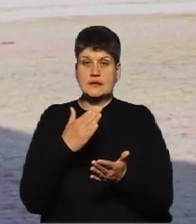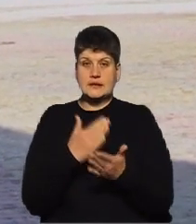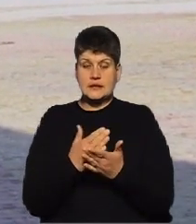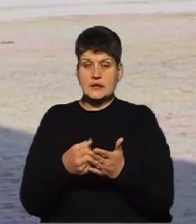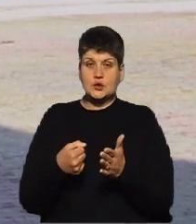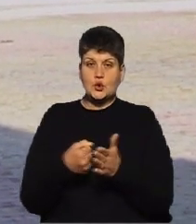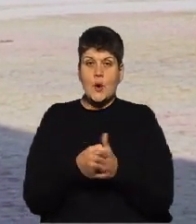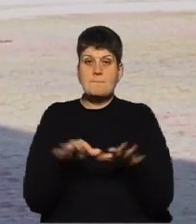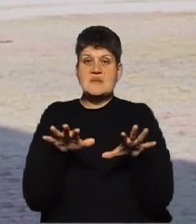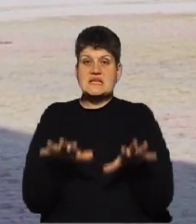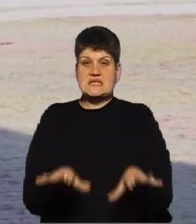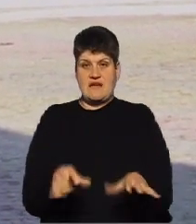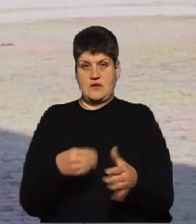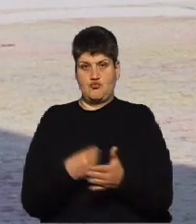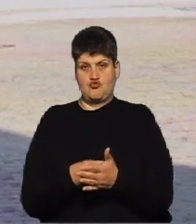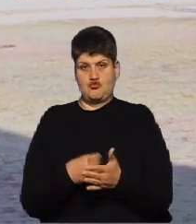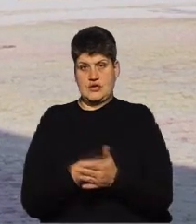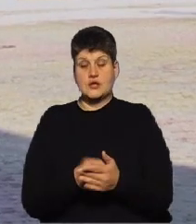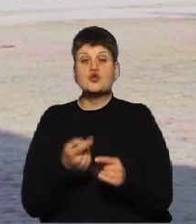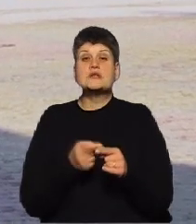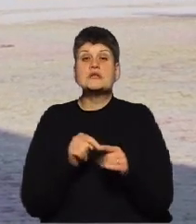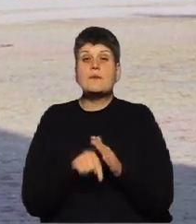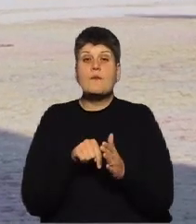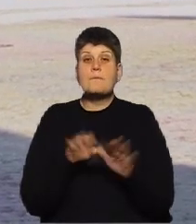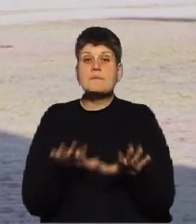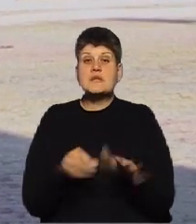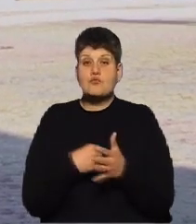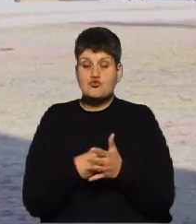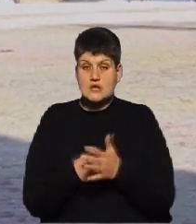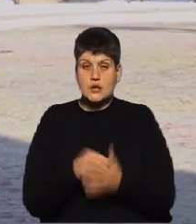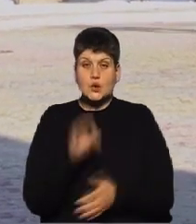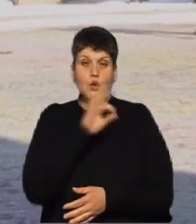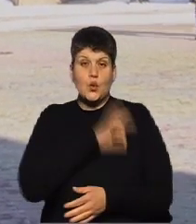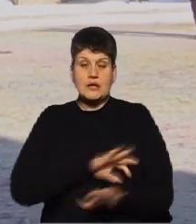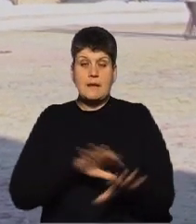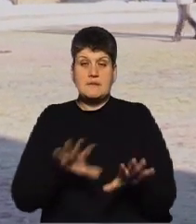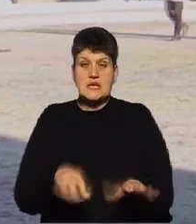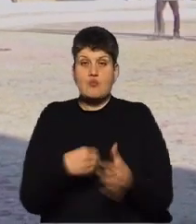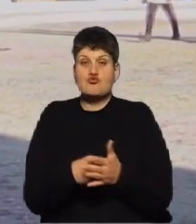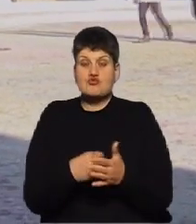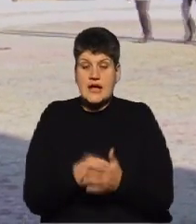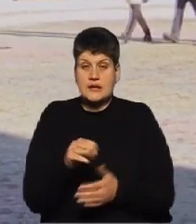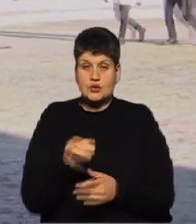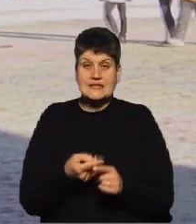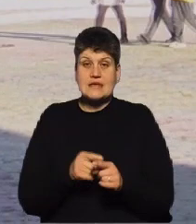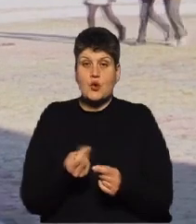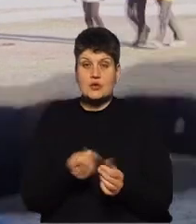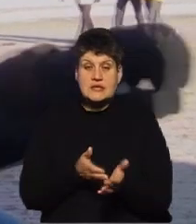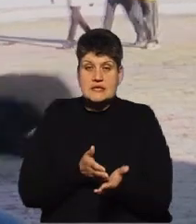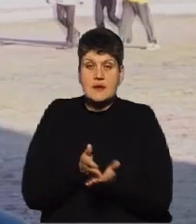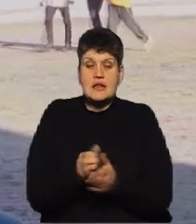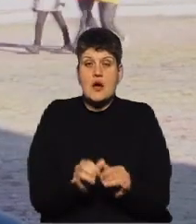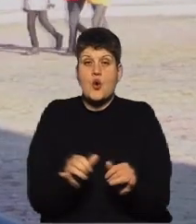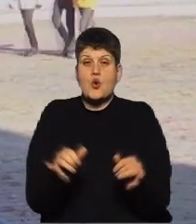бюджетів. Що таке місцевий бюджет? Доходи місцевого бюджету – це ті кошти, які спрямовуються на розвиток саме